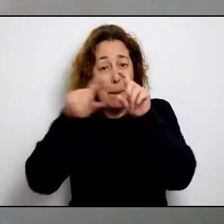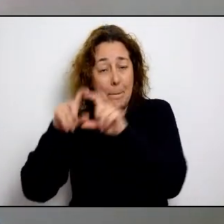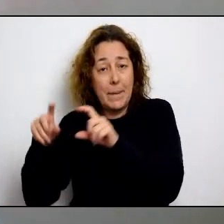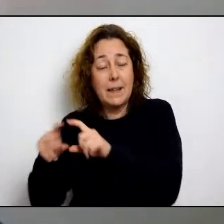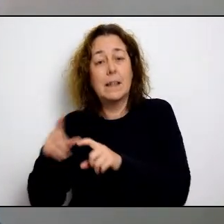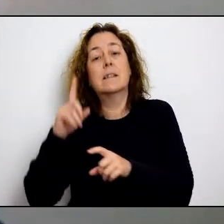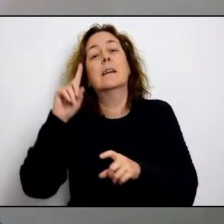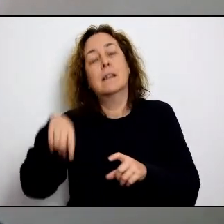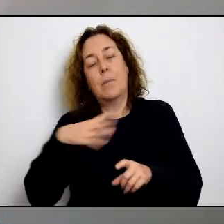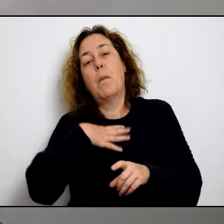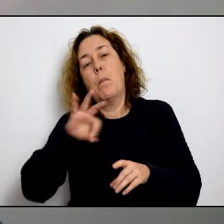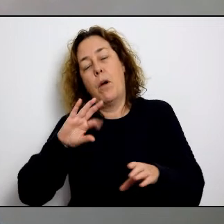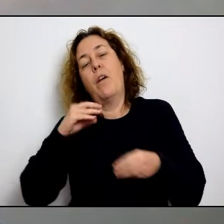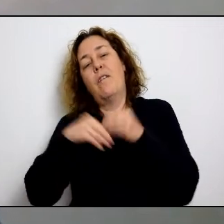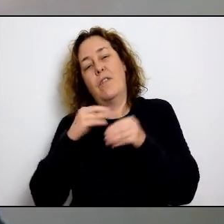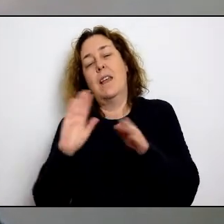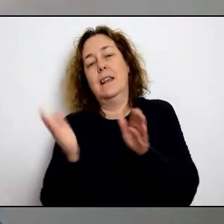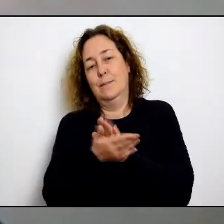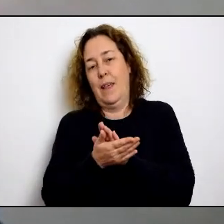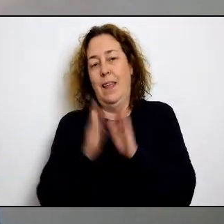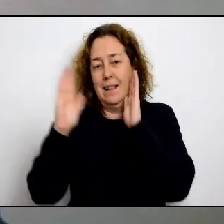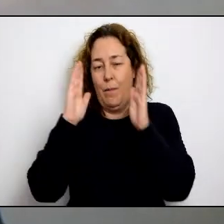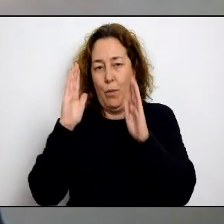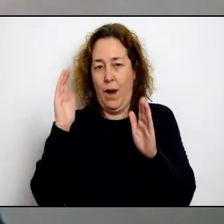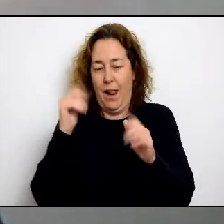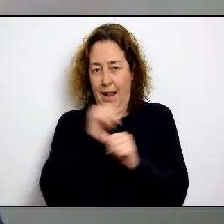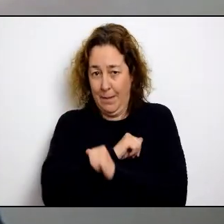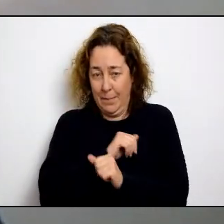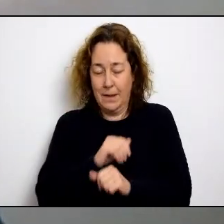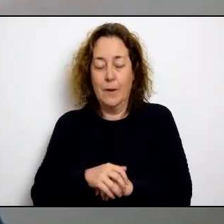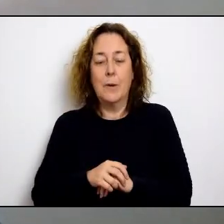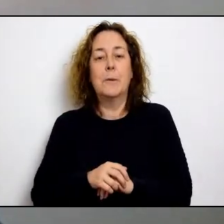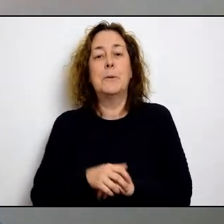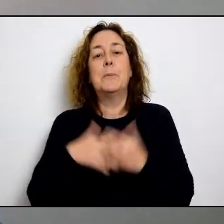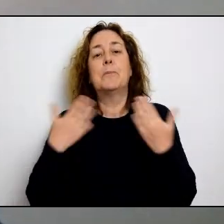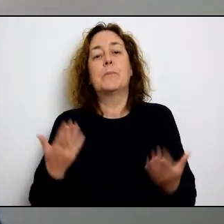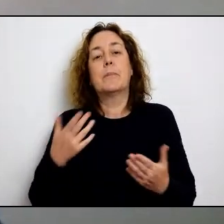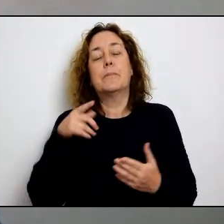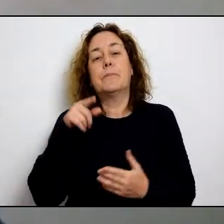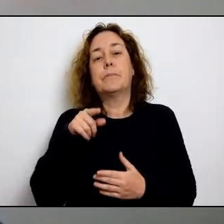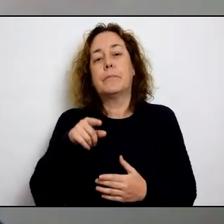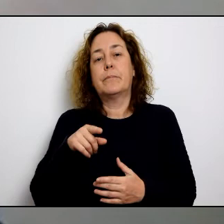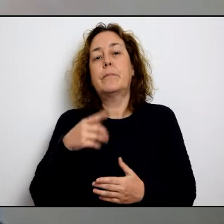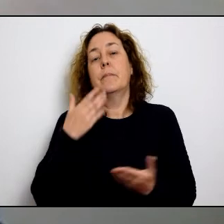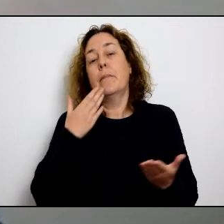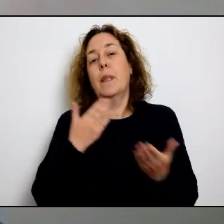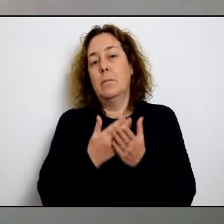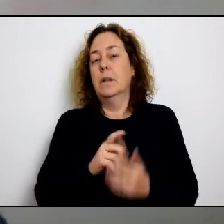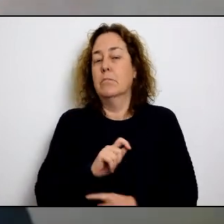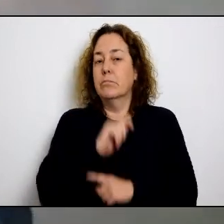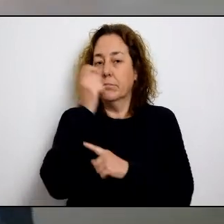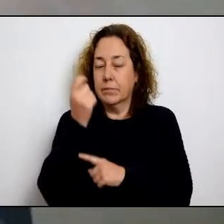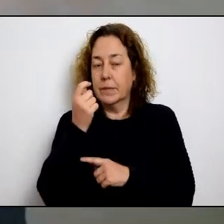ha tingut una derivada important en l'activitat econòmica d'aquestes altres indústries o empreses i per tant s'han d'acuir en aquests expedients de regulació de